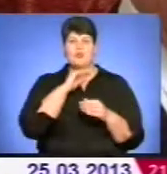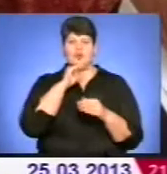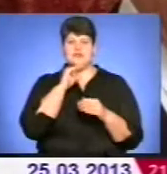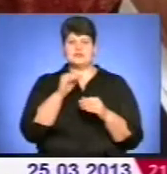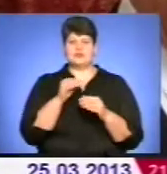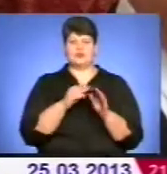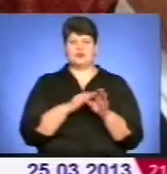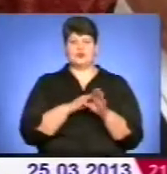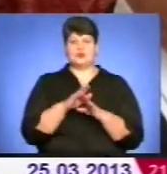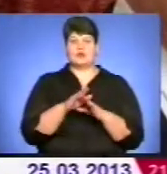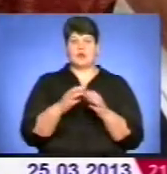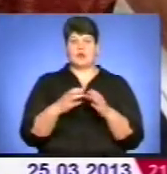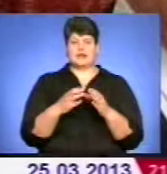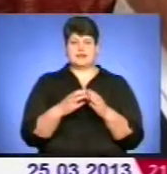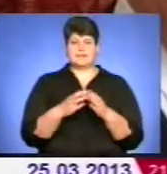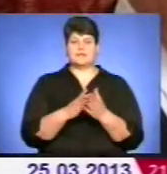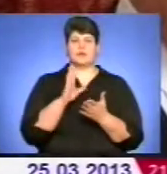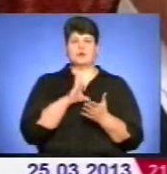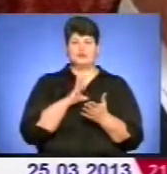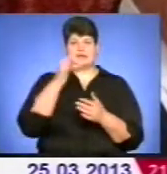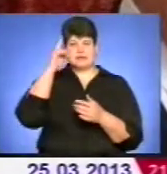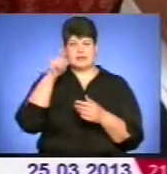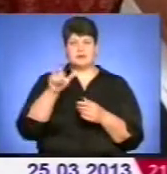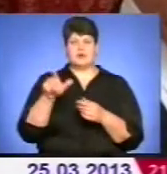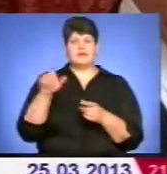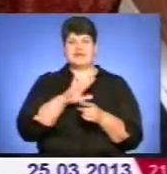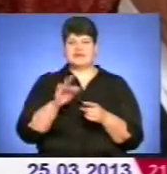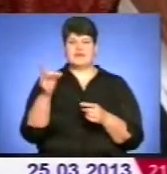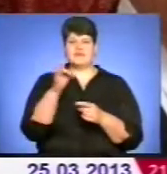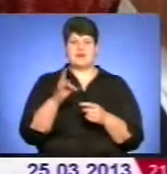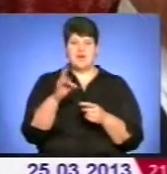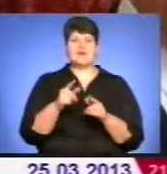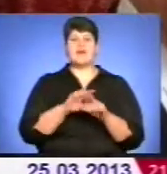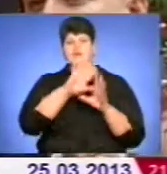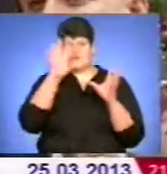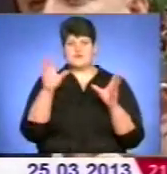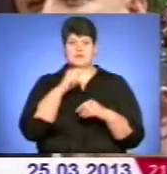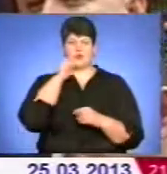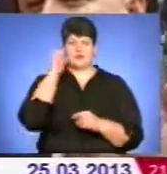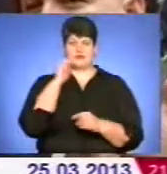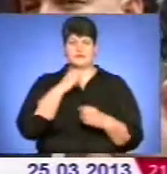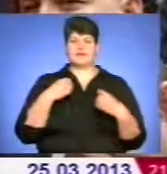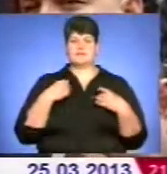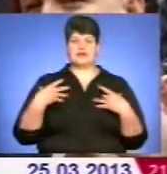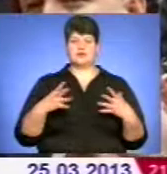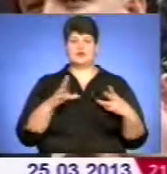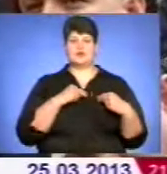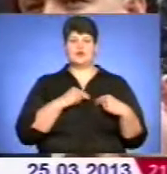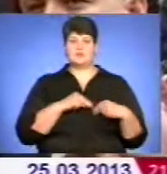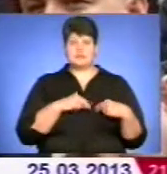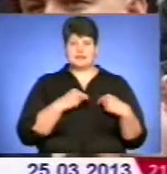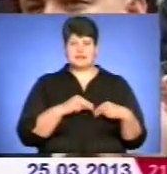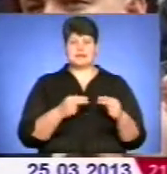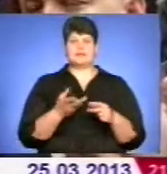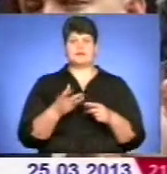зрілого колективу. Стали знаними людьми не тільки в регіоні, а й усі в країні. У свята співробітників управління Служби